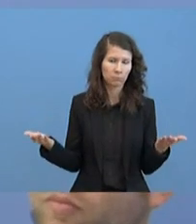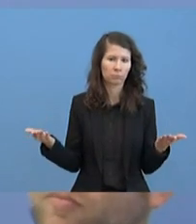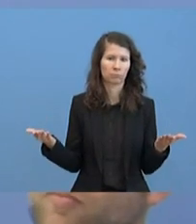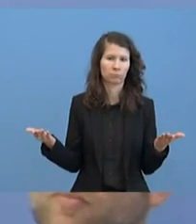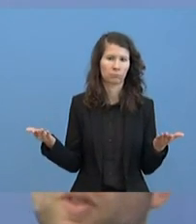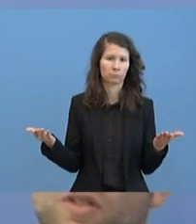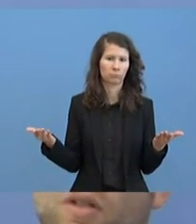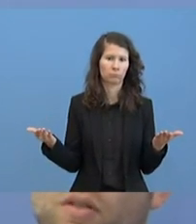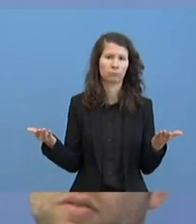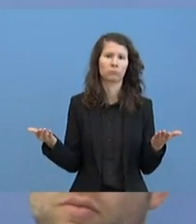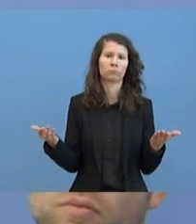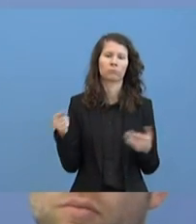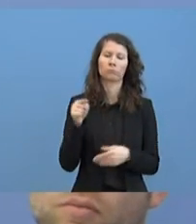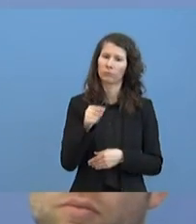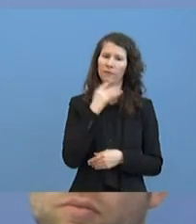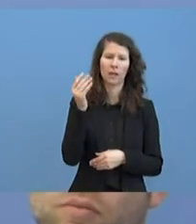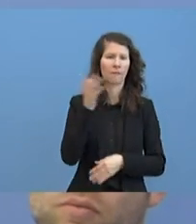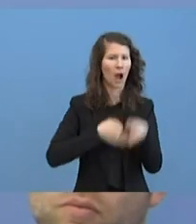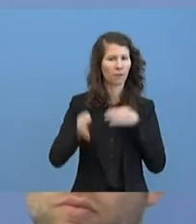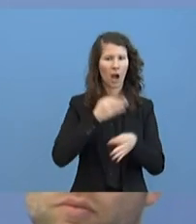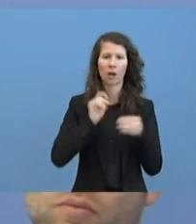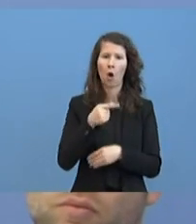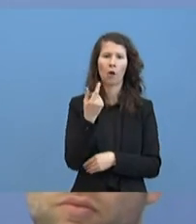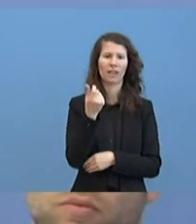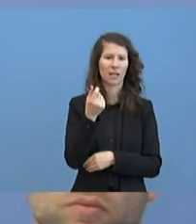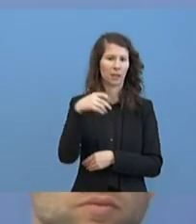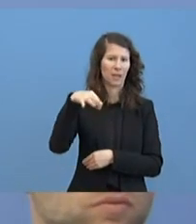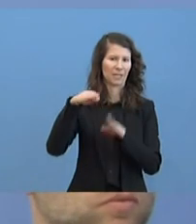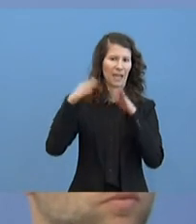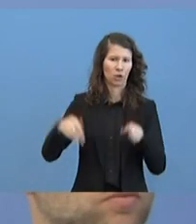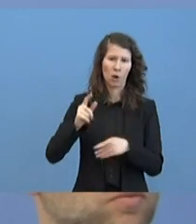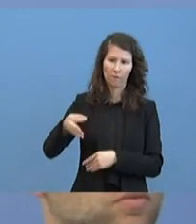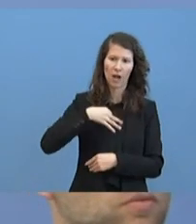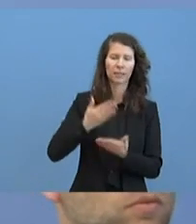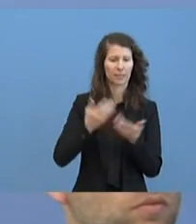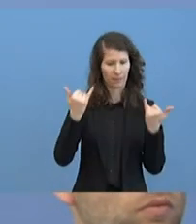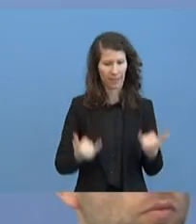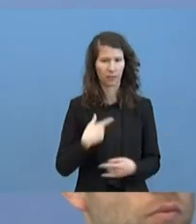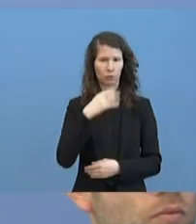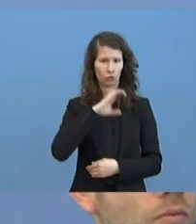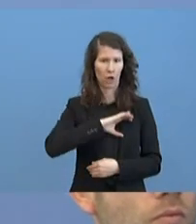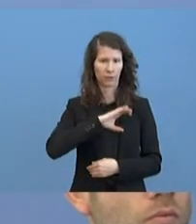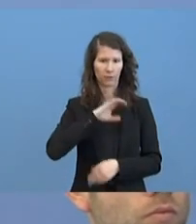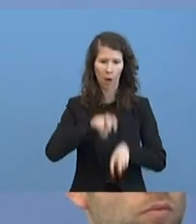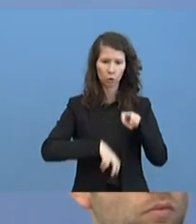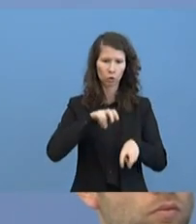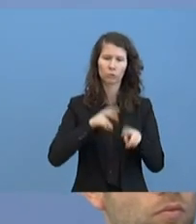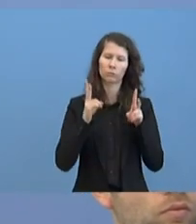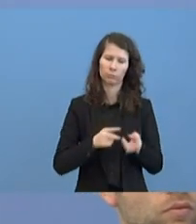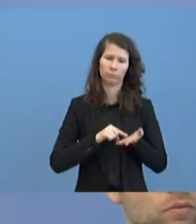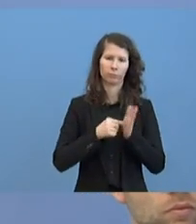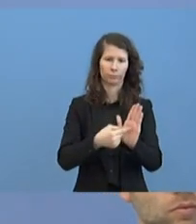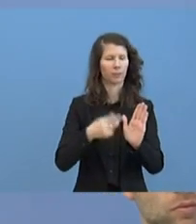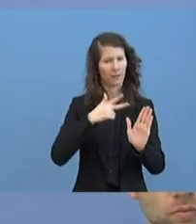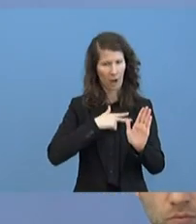hohe Anzahl an Nachfragen dazu, auch das Finanzministerium. Deswegen möchte ich gerne die Gelegenheit hier nutzen, um den Sachverhalt darzustellen, damit wir uns alle auf die wirklich